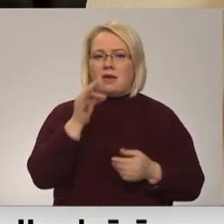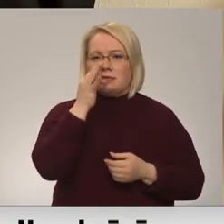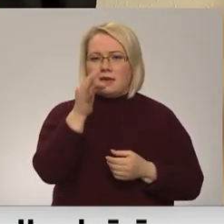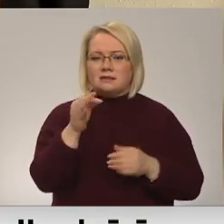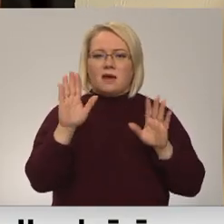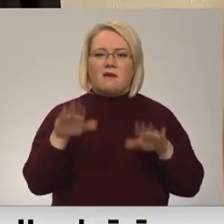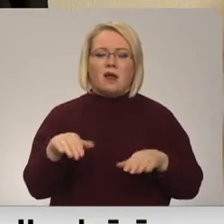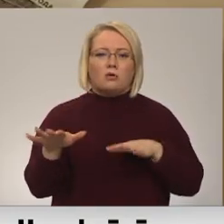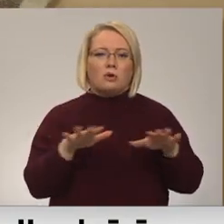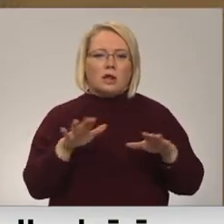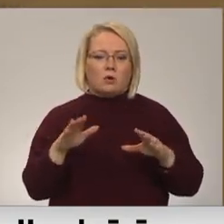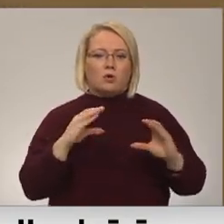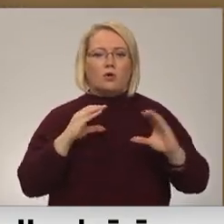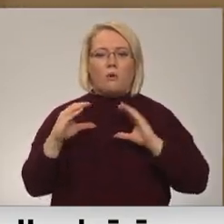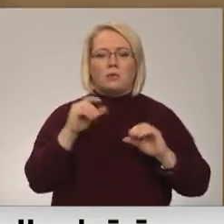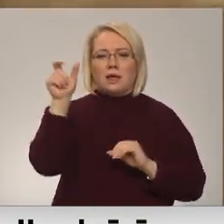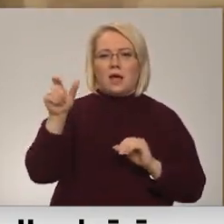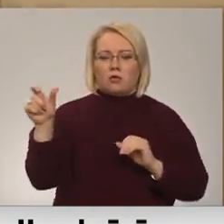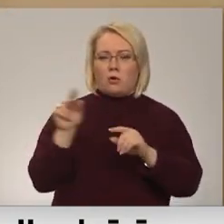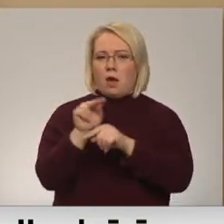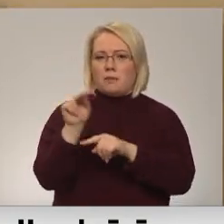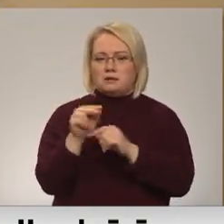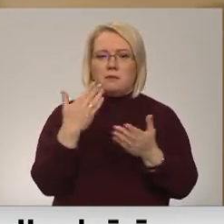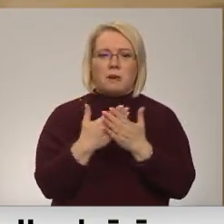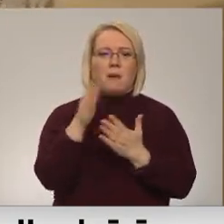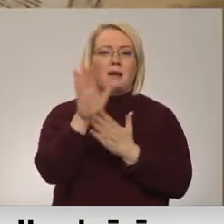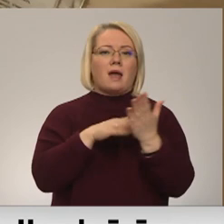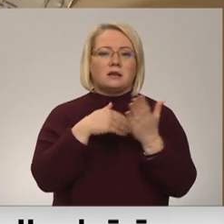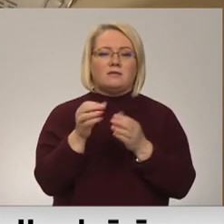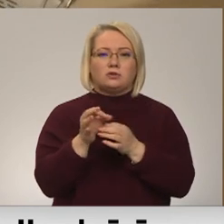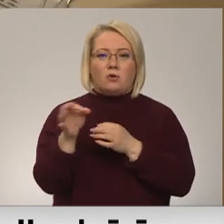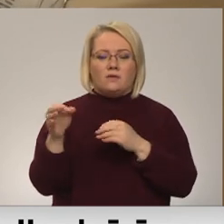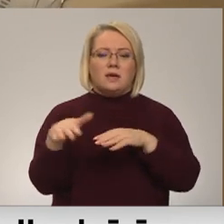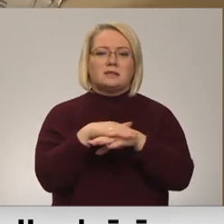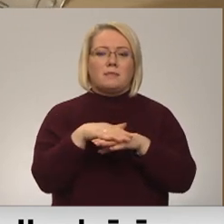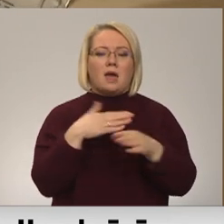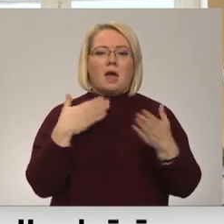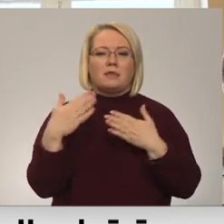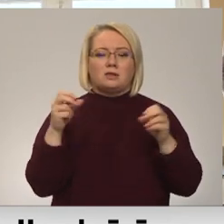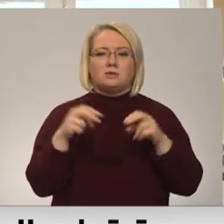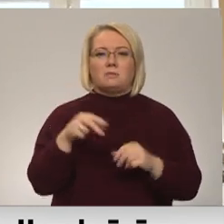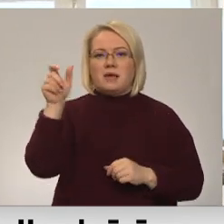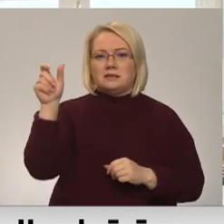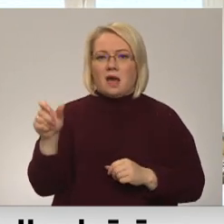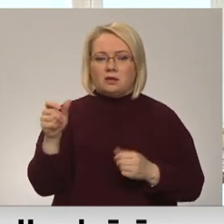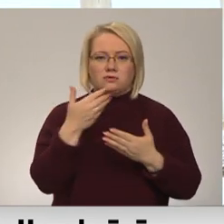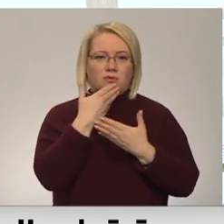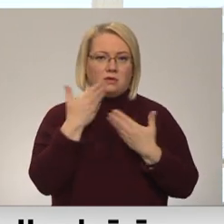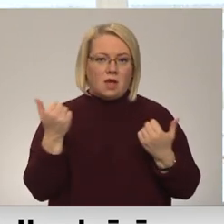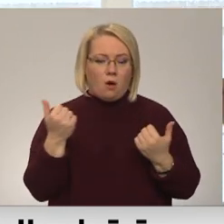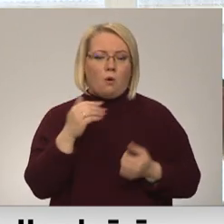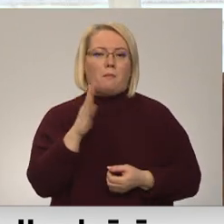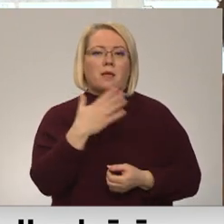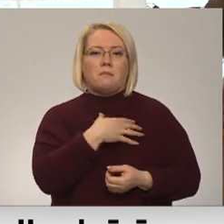rīkot komunikatoru apmācības, taču piemēram Krāslovas novadā saviedrisko attiecību speciālistu nemaz nav. Tikmēr